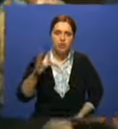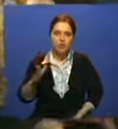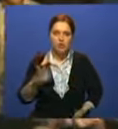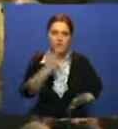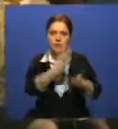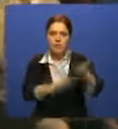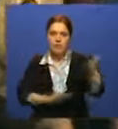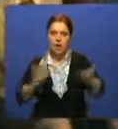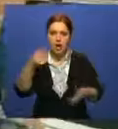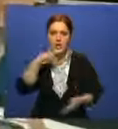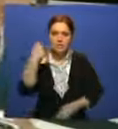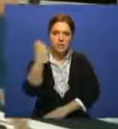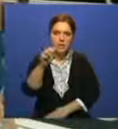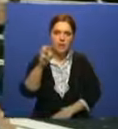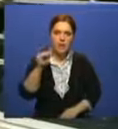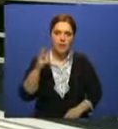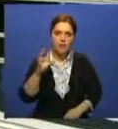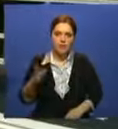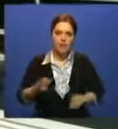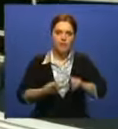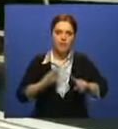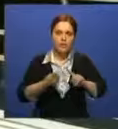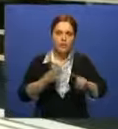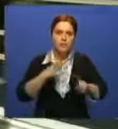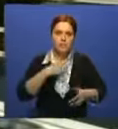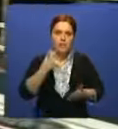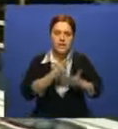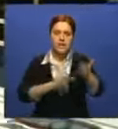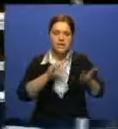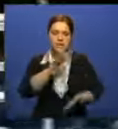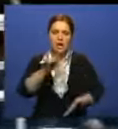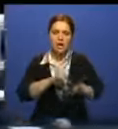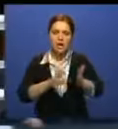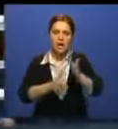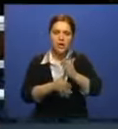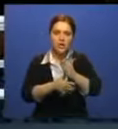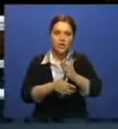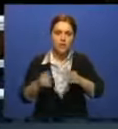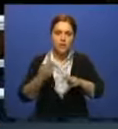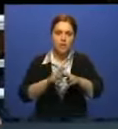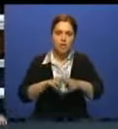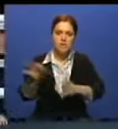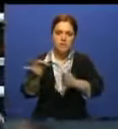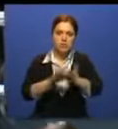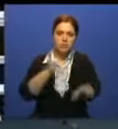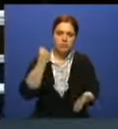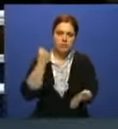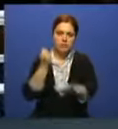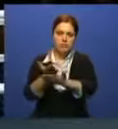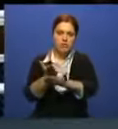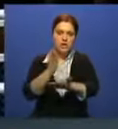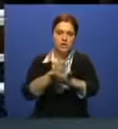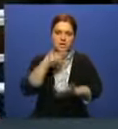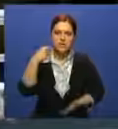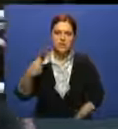Эльмиру Баимову. А второй поединок закончился преждевременно, так как боец из Атрауи Сатай Тимиров уже в первом раунде отправил в нокаут